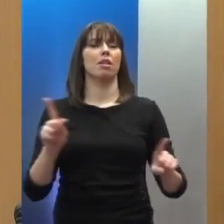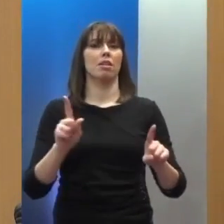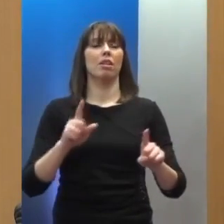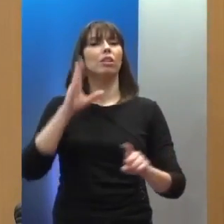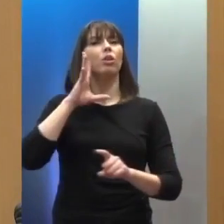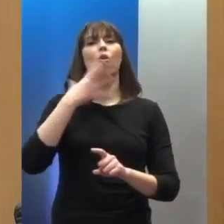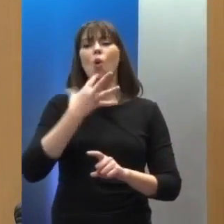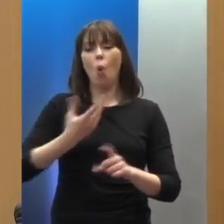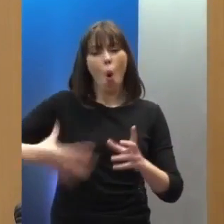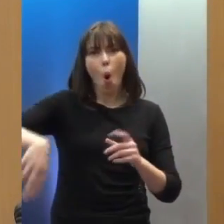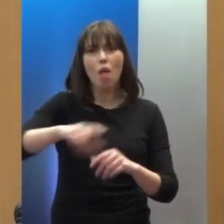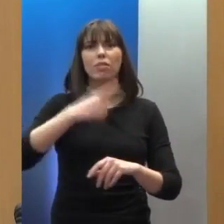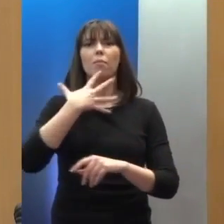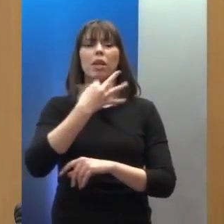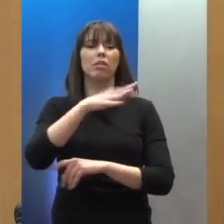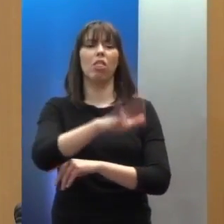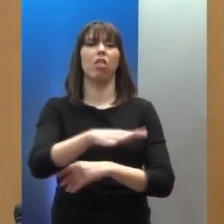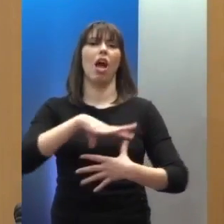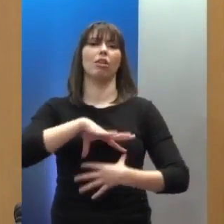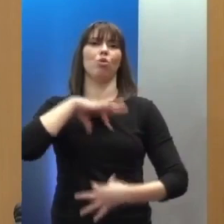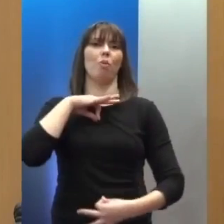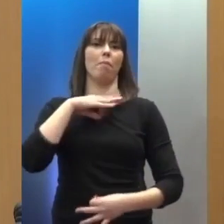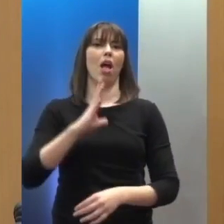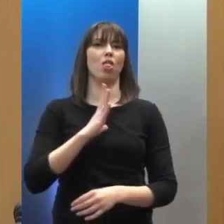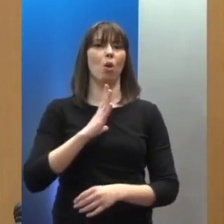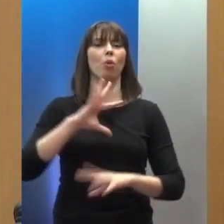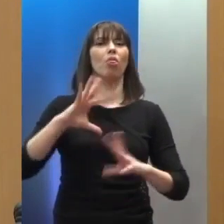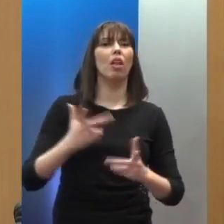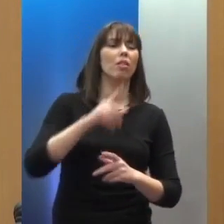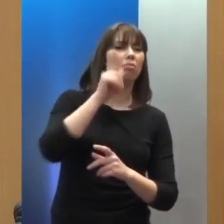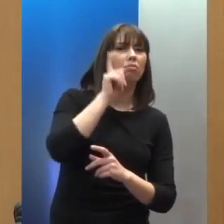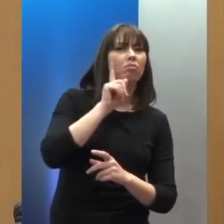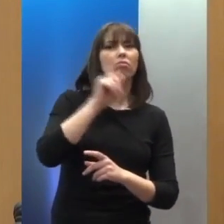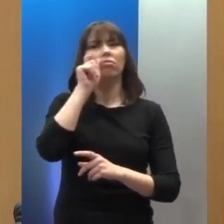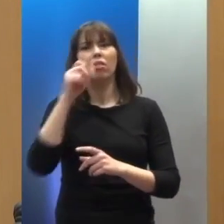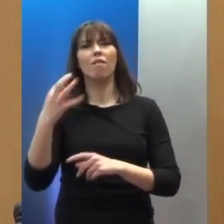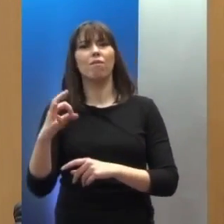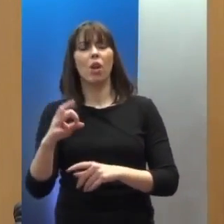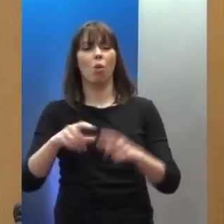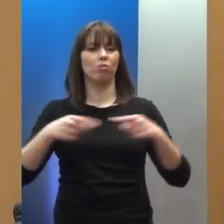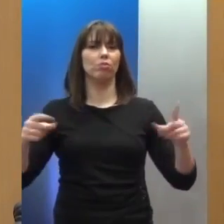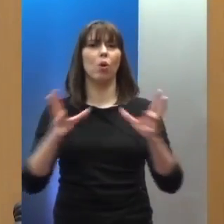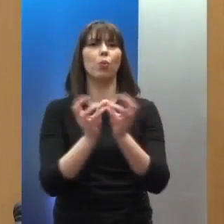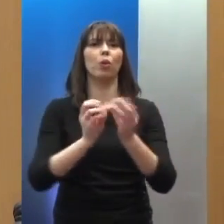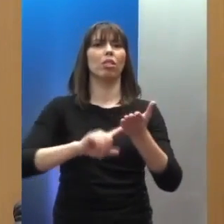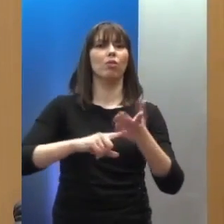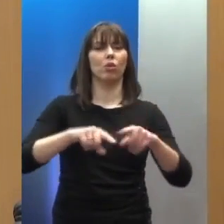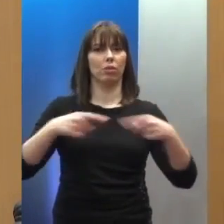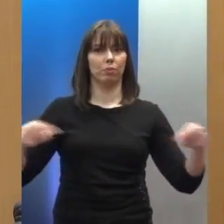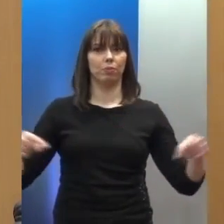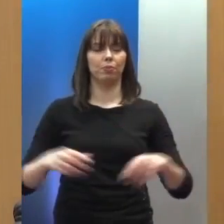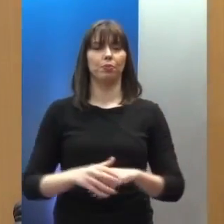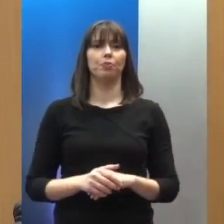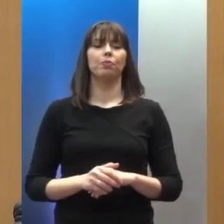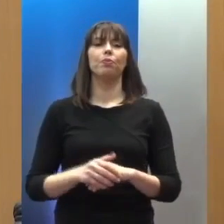θίγουν την αξιοπρέπεια του ατόμου στη βάση του φύλου ή και του σοξεολικού προσανατολισμού και της ταυτότητάς του. Σε ό,τι